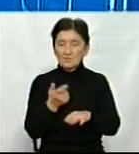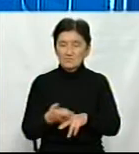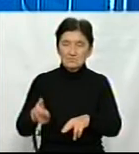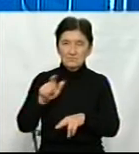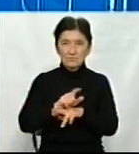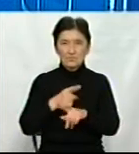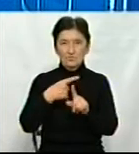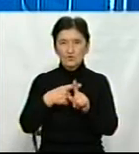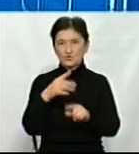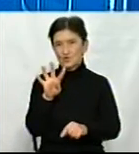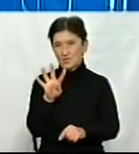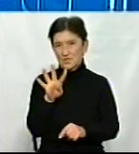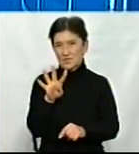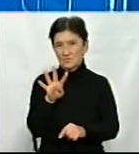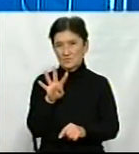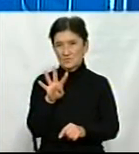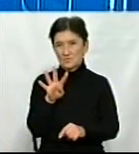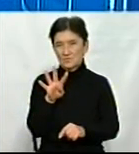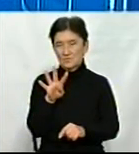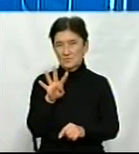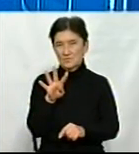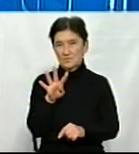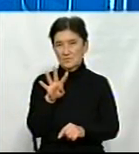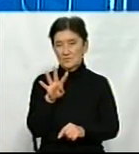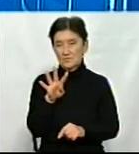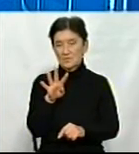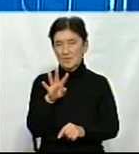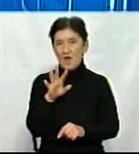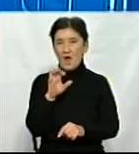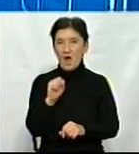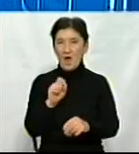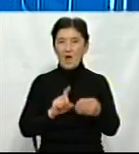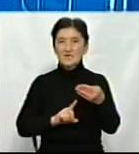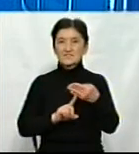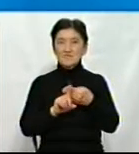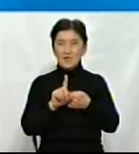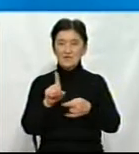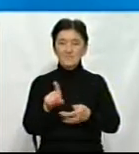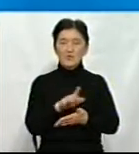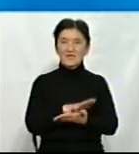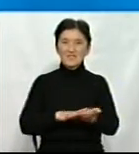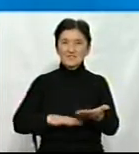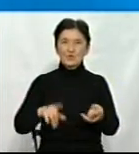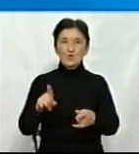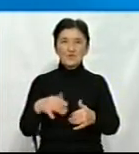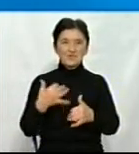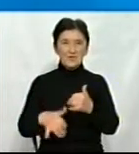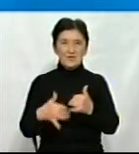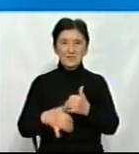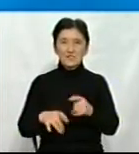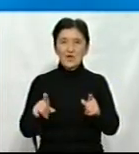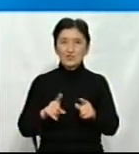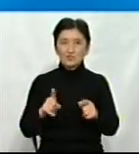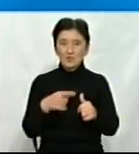плюс 4 градуси. На плюс 4 градуси. А стала вона ще наслідком тієї середньої температури, яка так звана